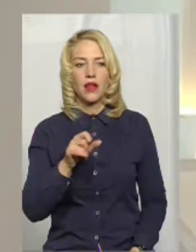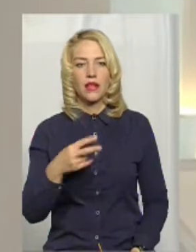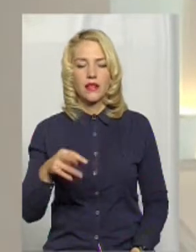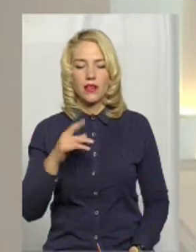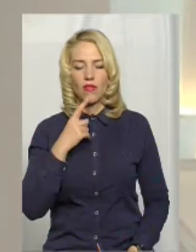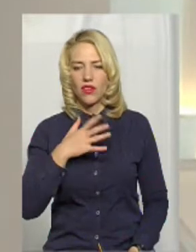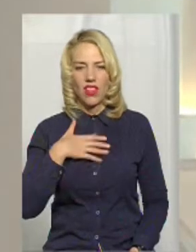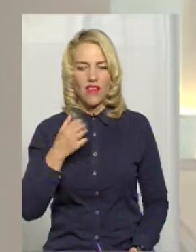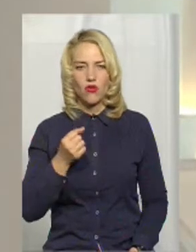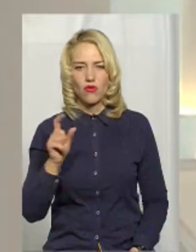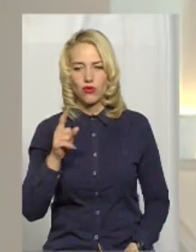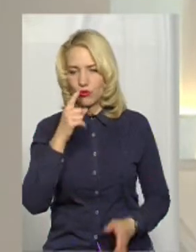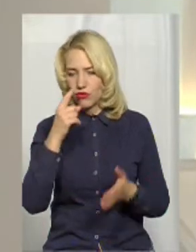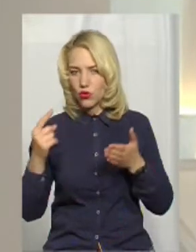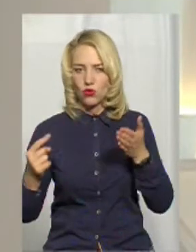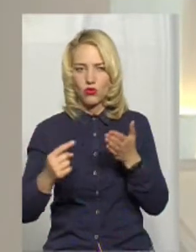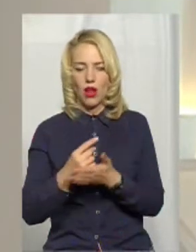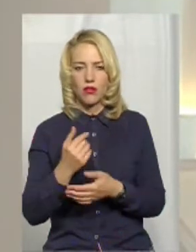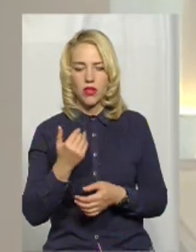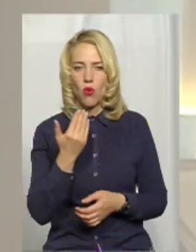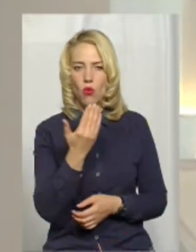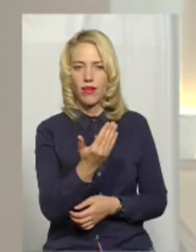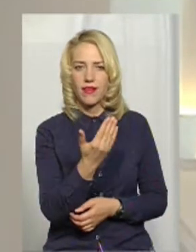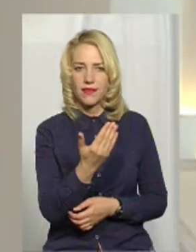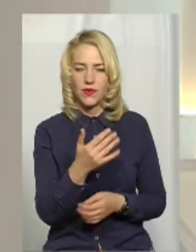тим, що втручаються у їхні справи.